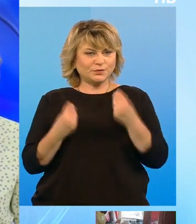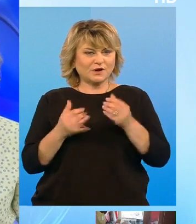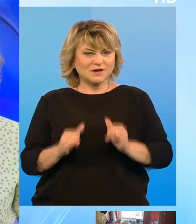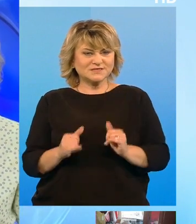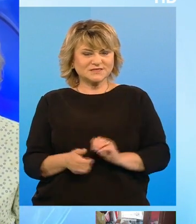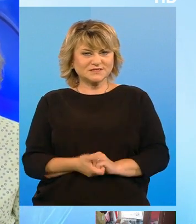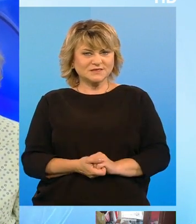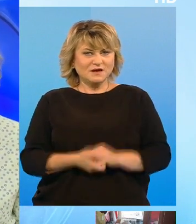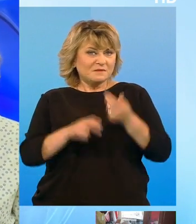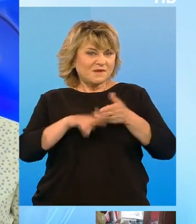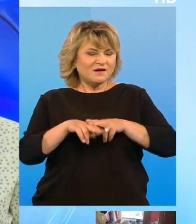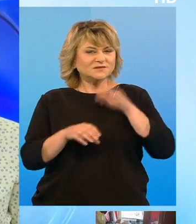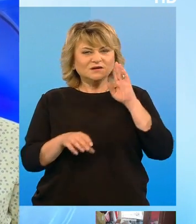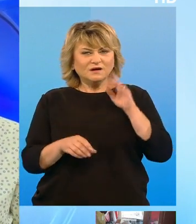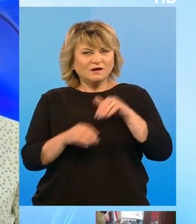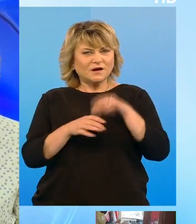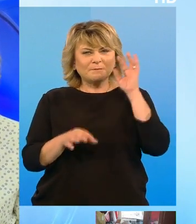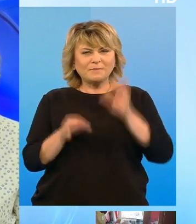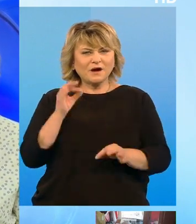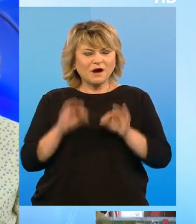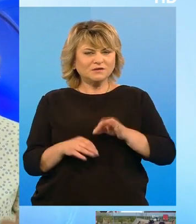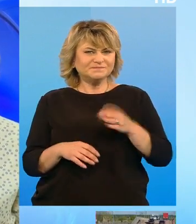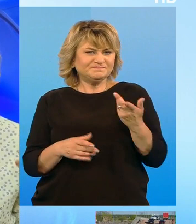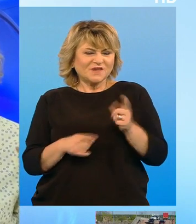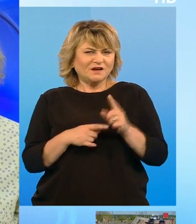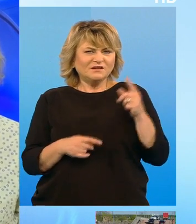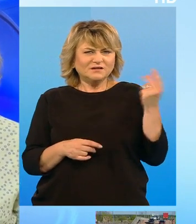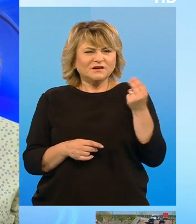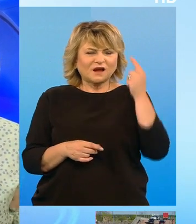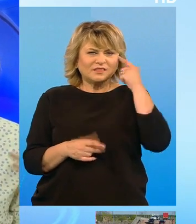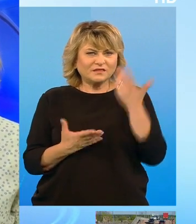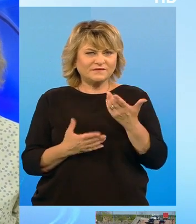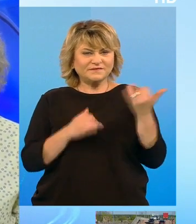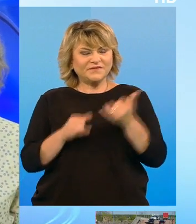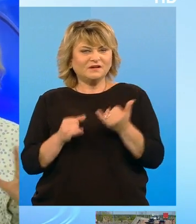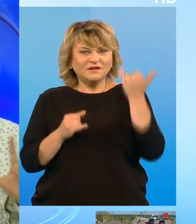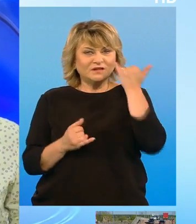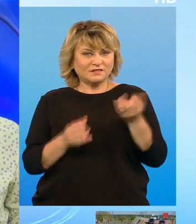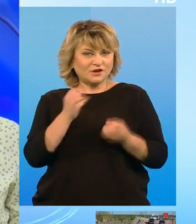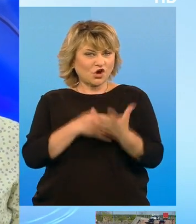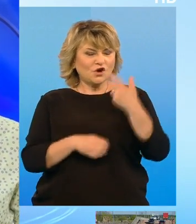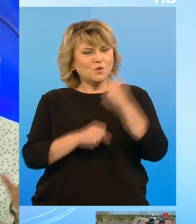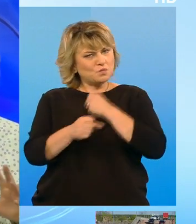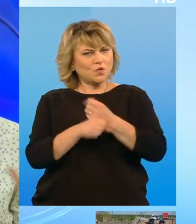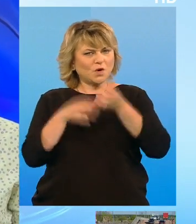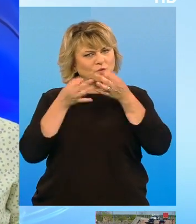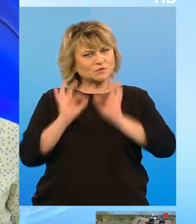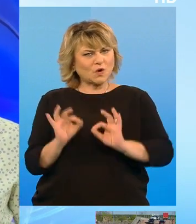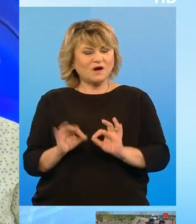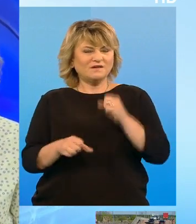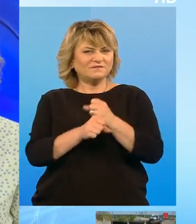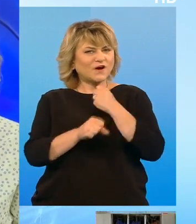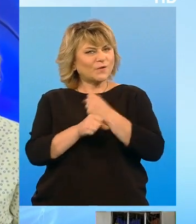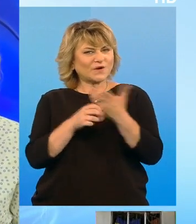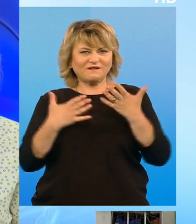astăzi, mai ales în plan creativ. vin cu pidei noi, e o muncă lejeră, fac lucruri